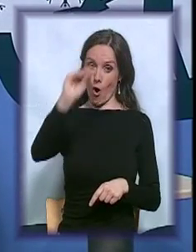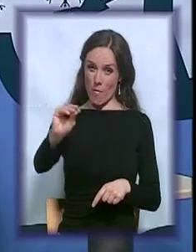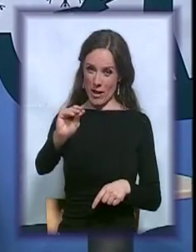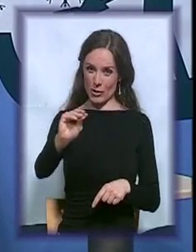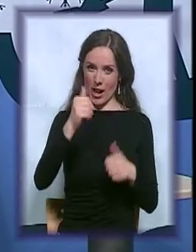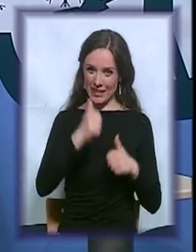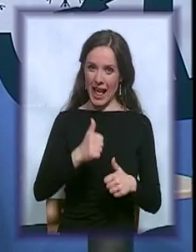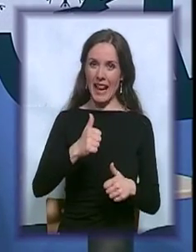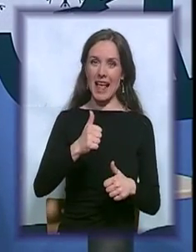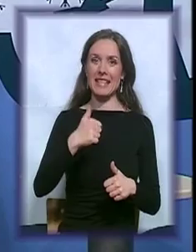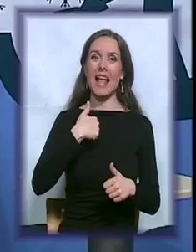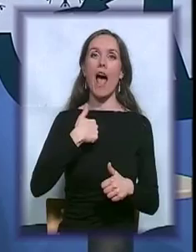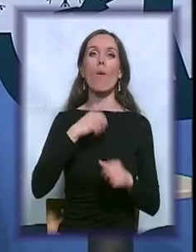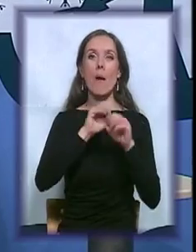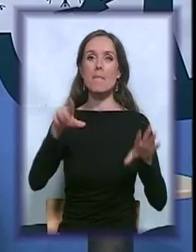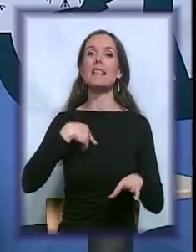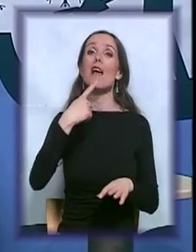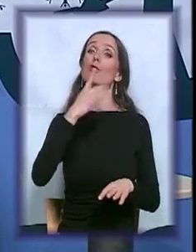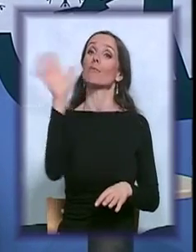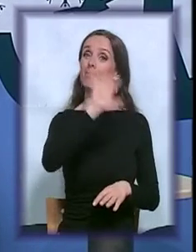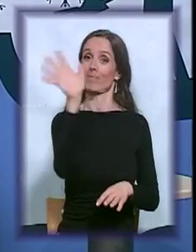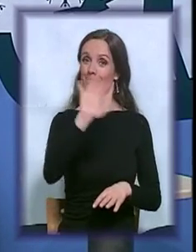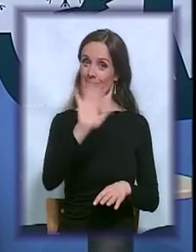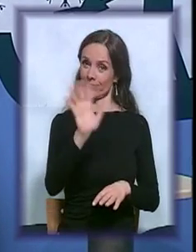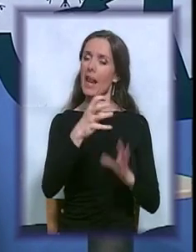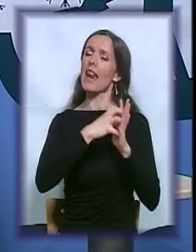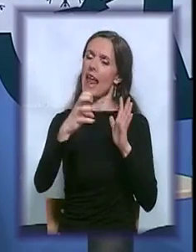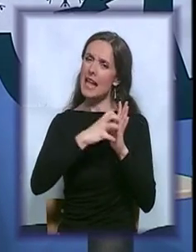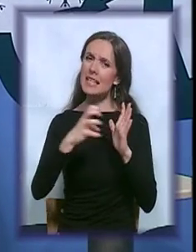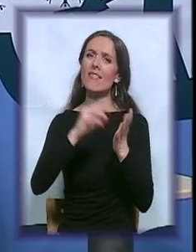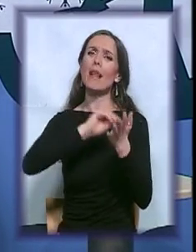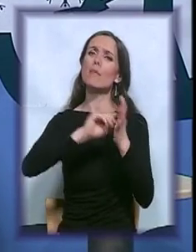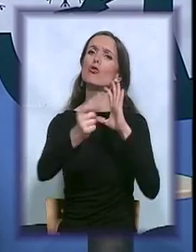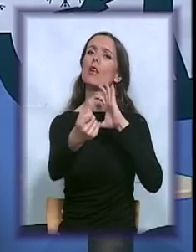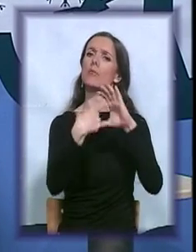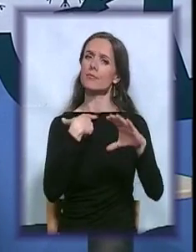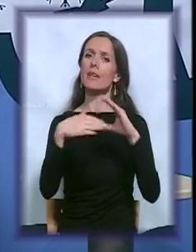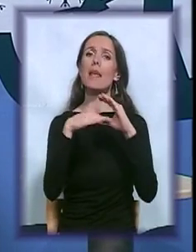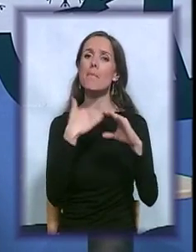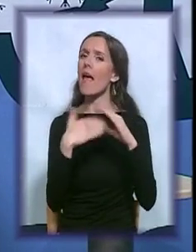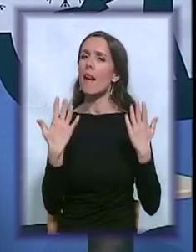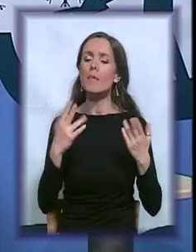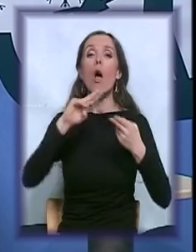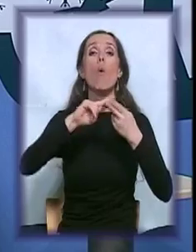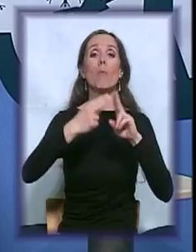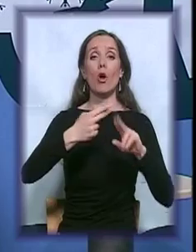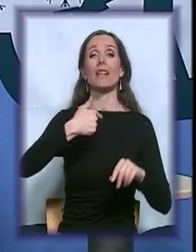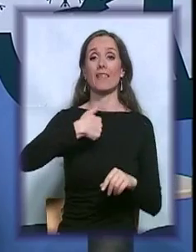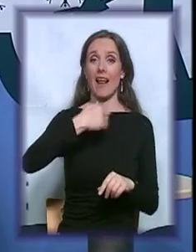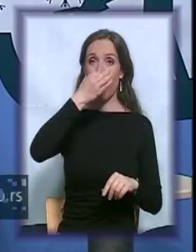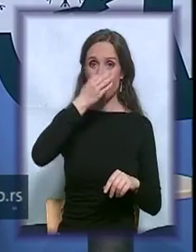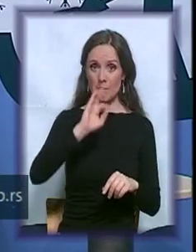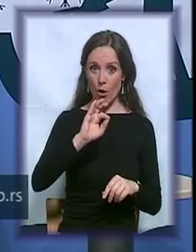veliki pozdrav i da kažem da nastavite, pišite i dalje na naši mail, upoznajte na zbolje